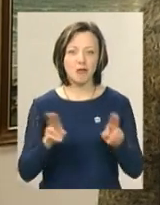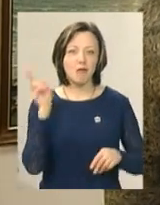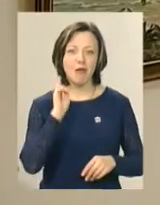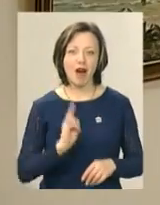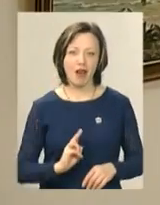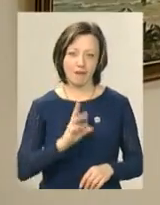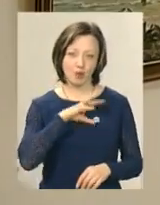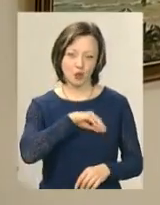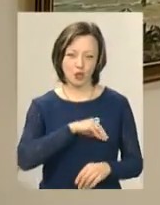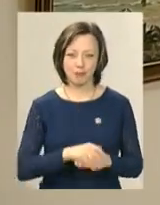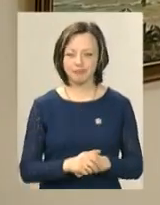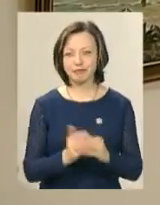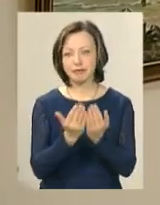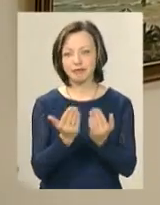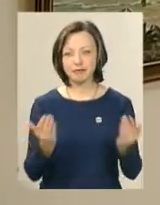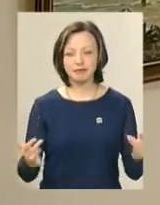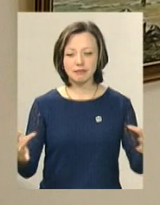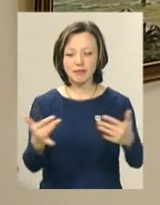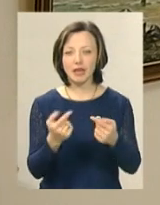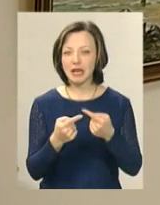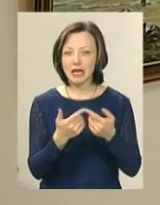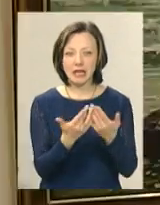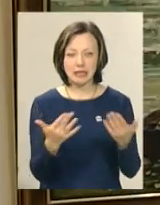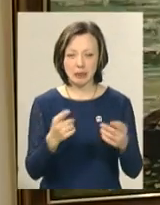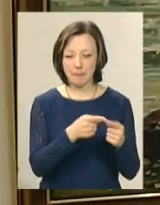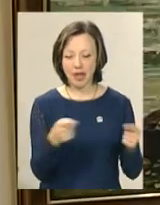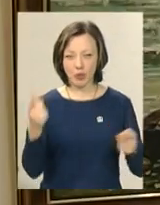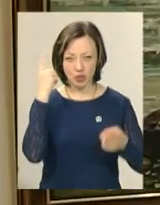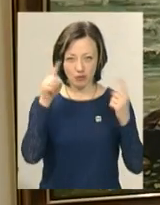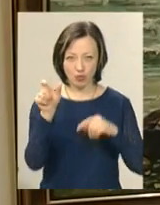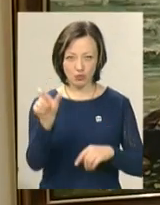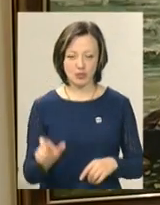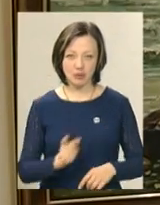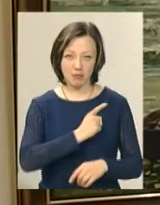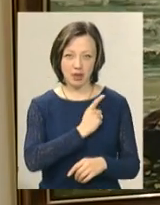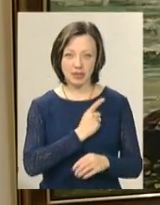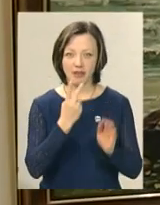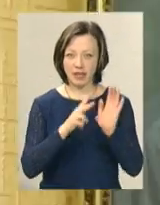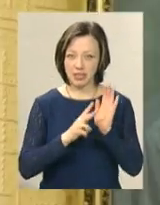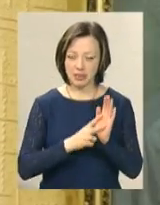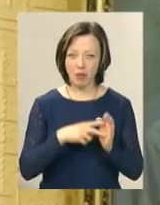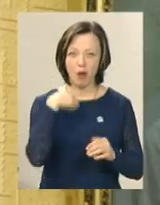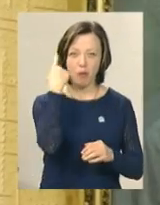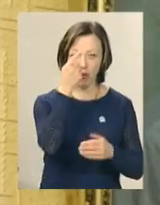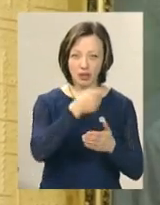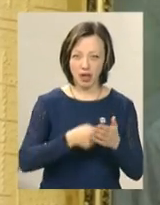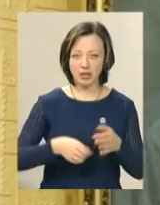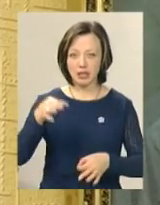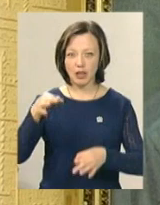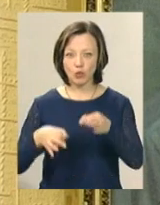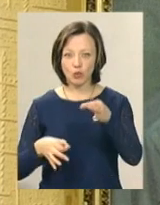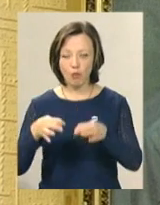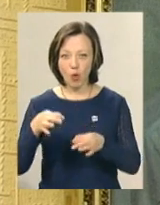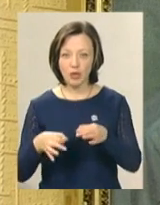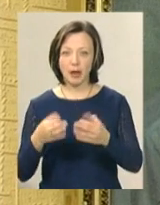душе будемо так. В експозиції охоплені різні періоди творчості митця. Серед 27 представлених картин – портрети, натюрморти, пейзажі.